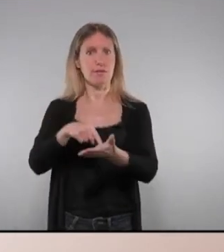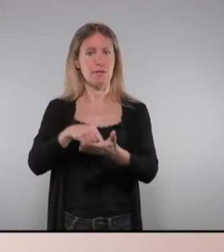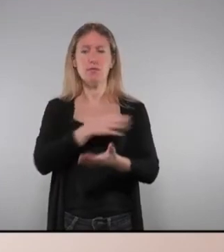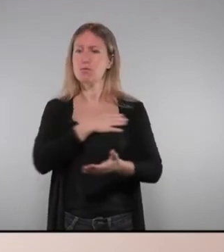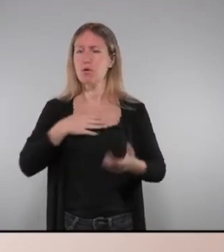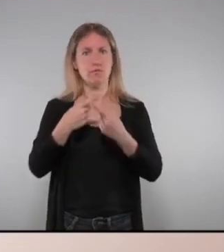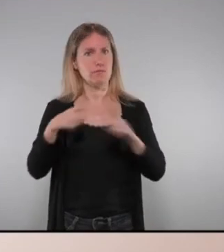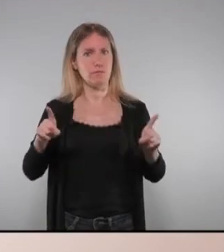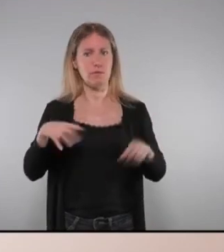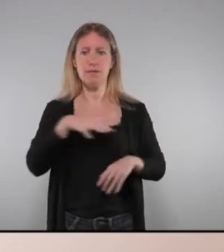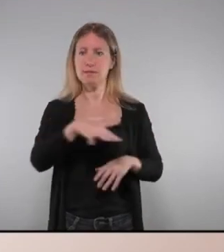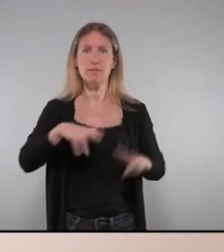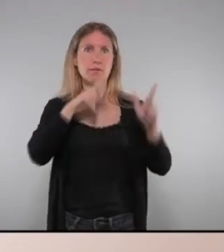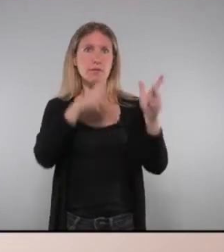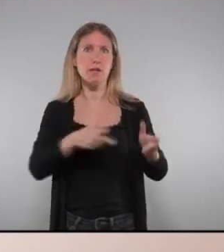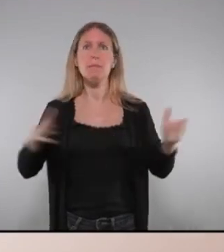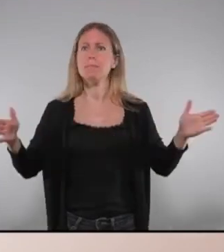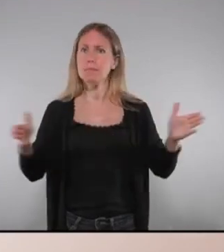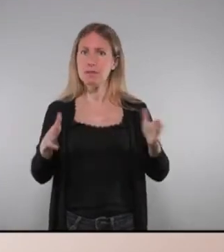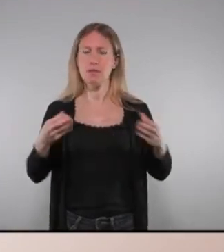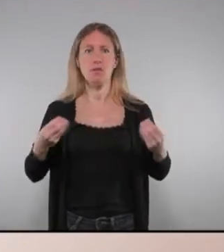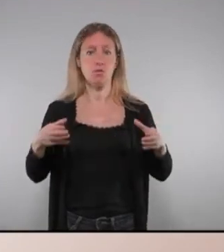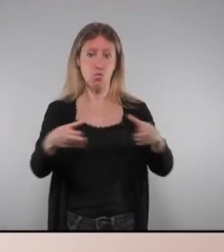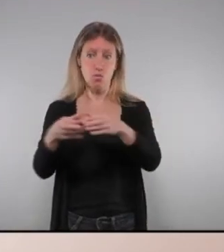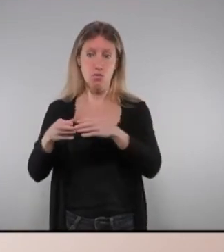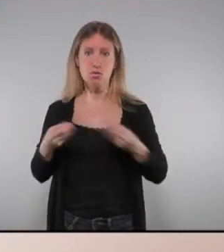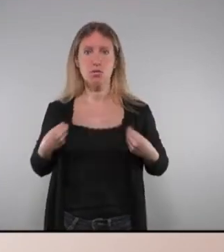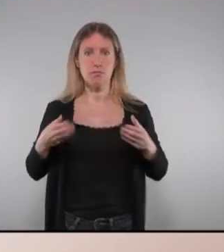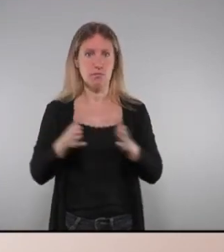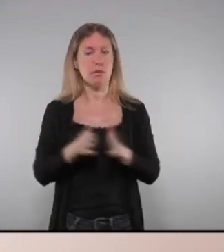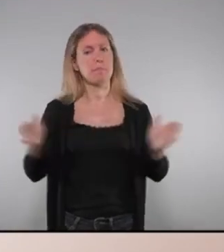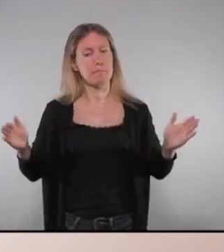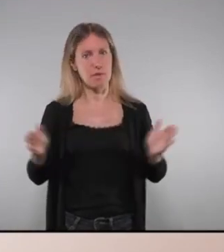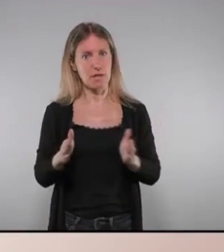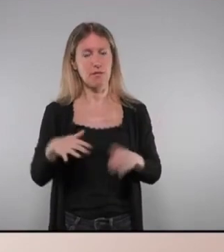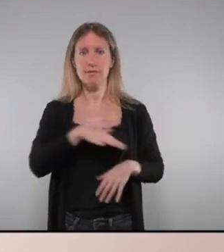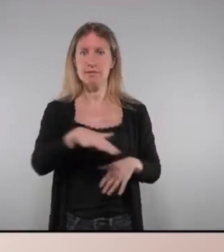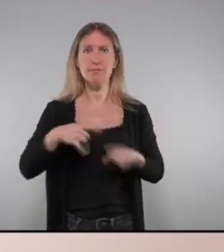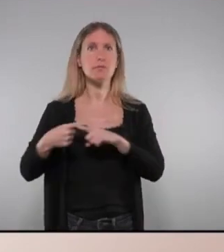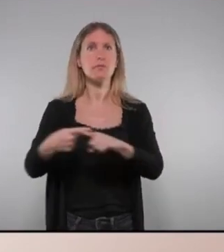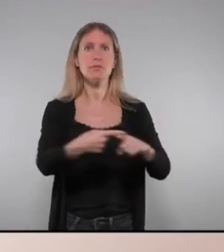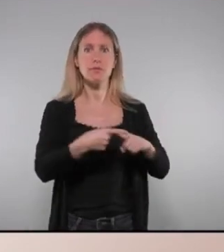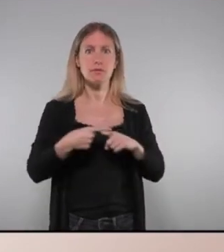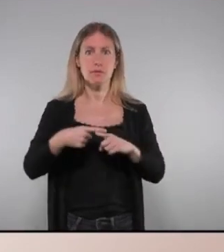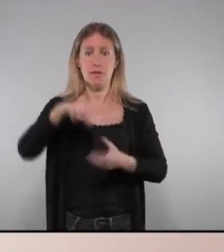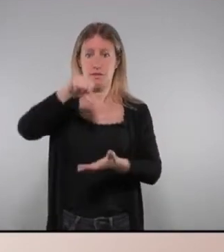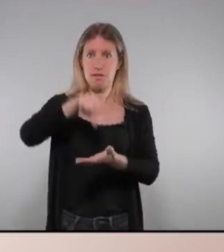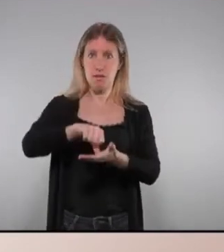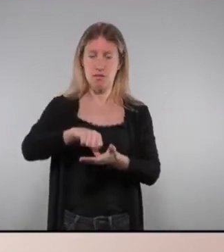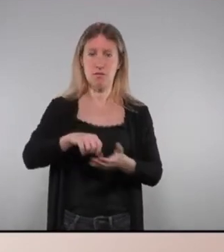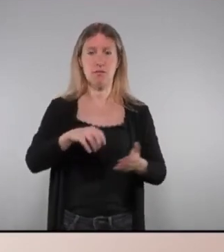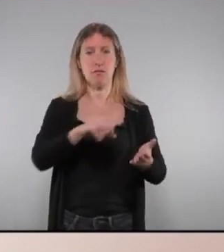manera espais residencials més petits unitats de convivència més petites espais compartits al centre de les ciutats